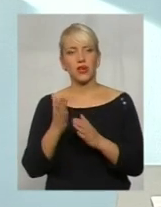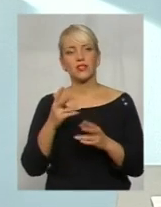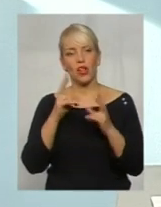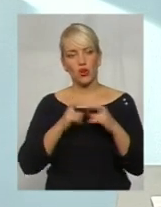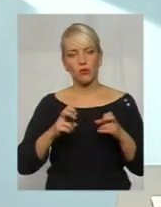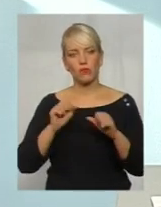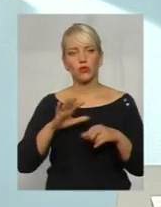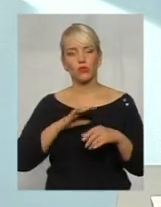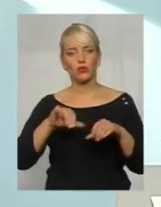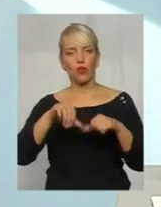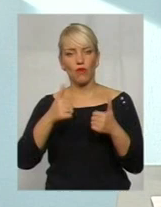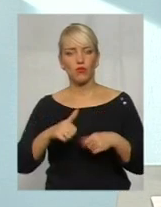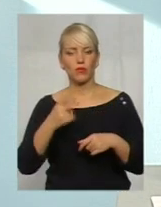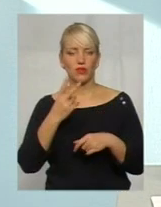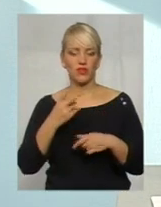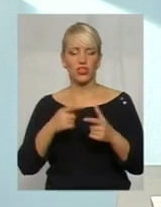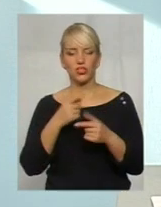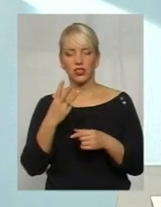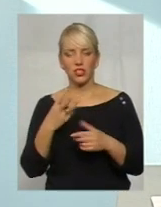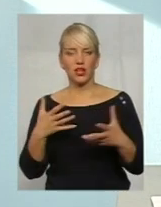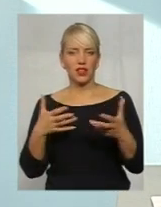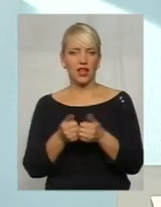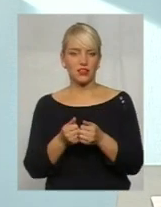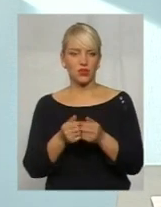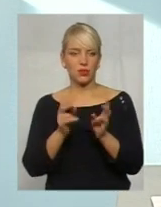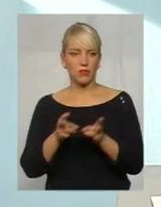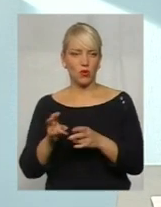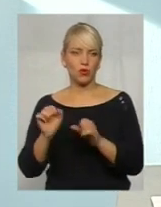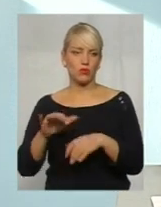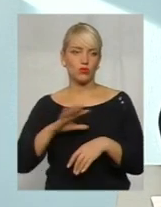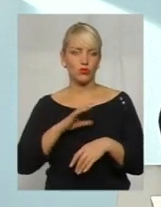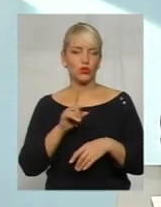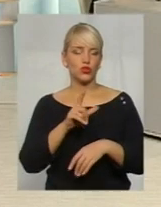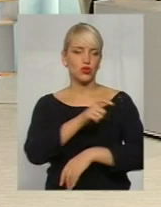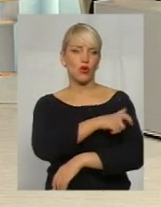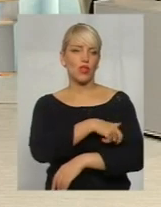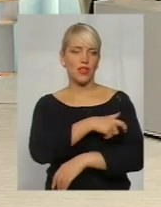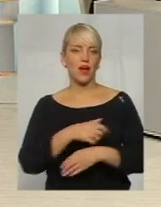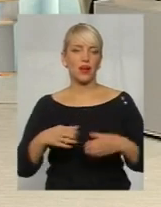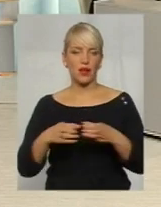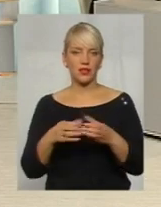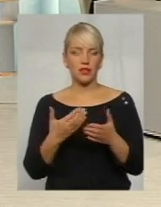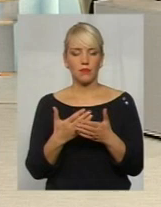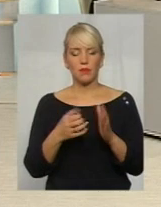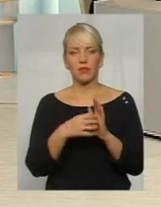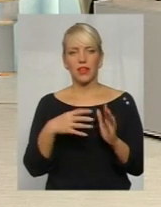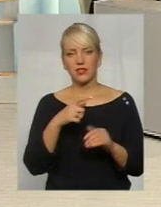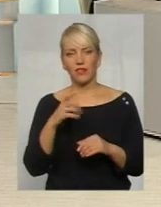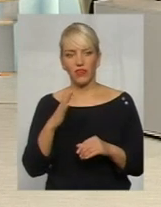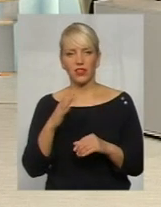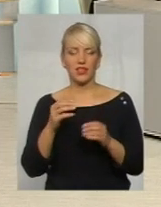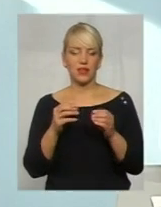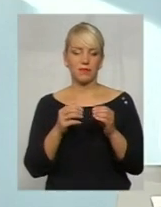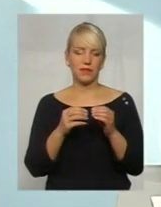десь оформлюються дві-три транспортних пригоди і може бути, що наряд на хвилин там 15-10 може під'їхати